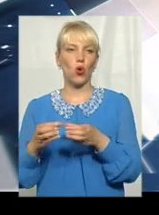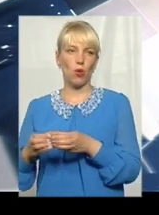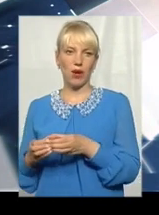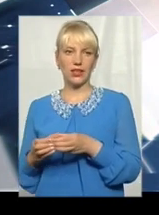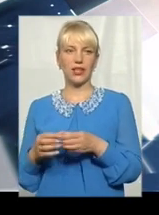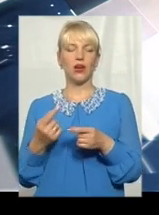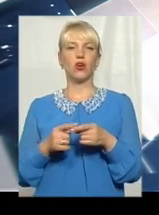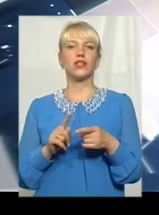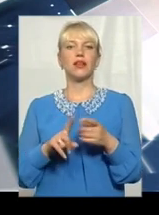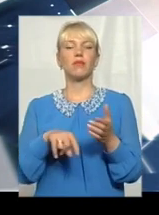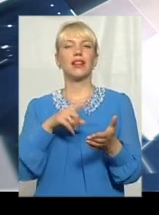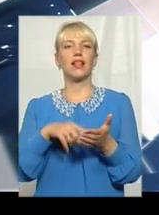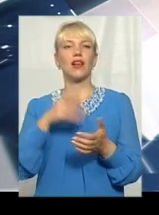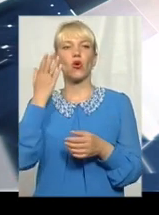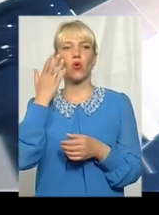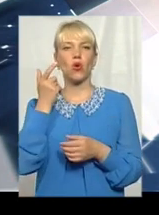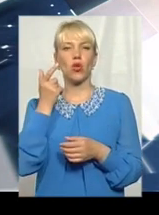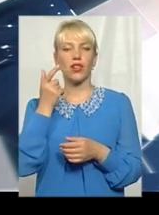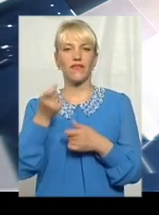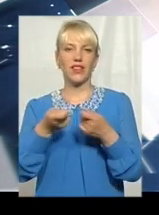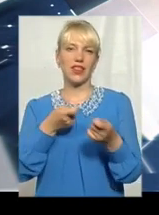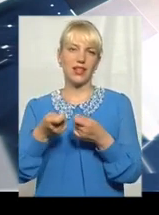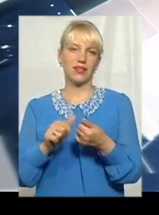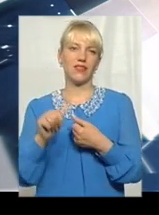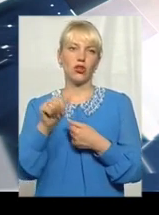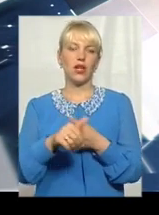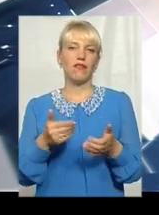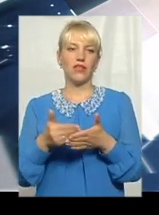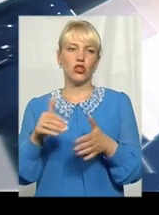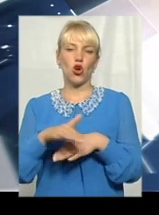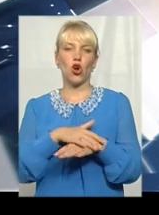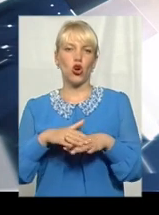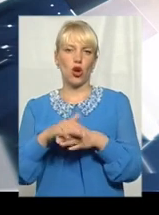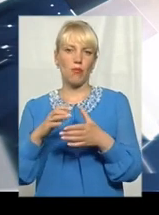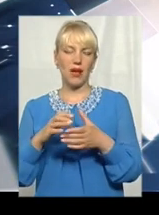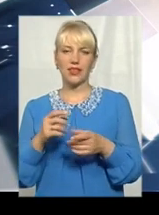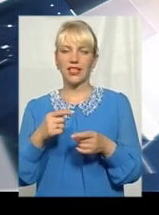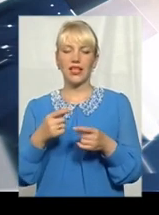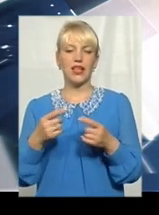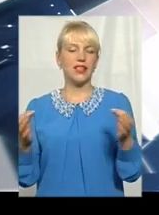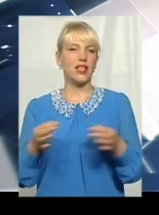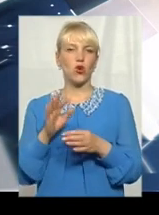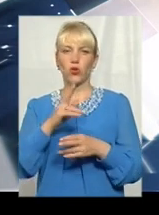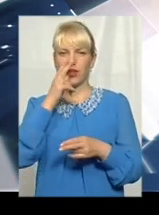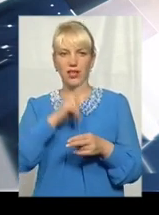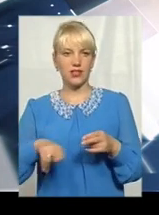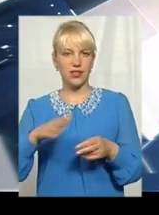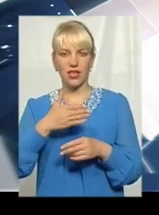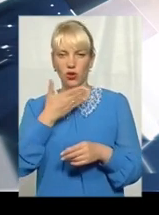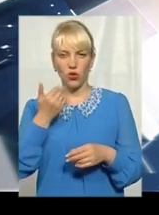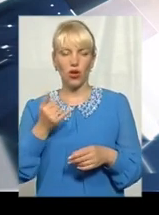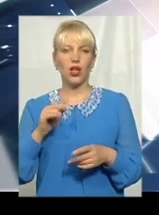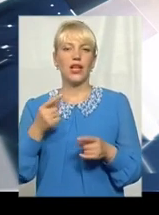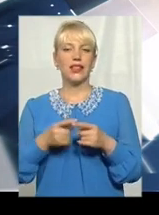Це питання, коли влада відокремлена від замади, вона нікуди, на жаль, не зникла. Те, що люди